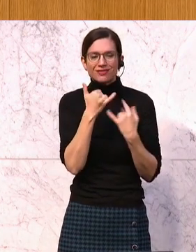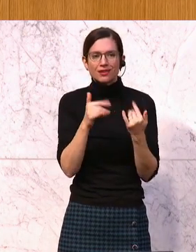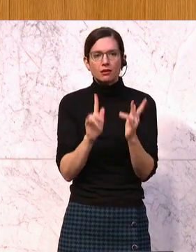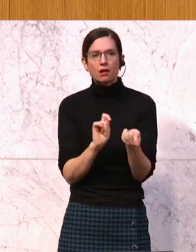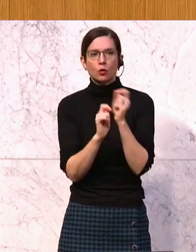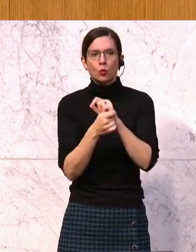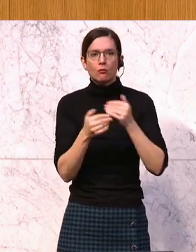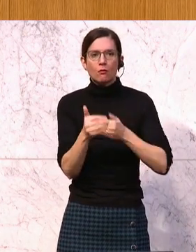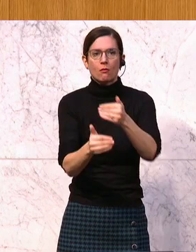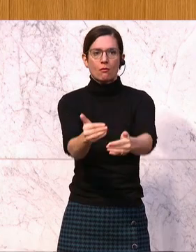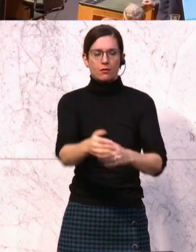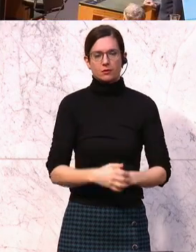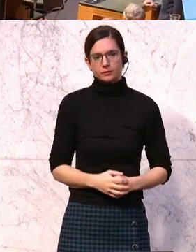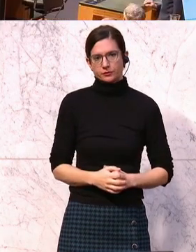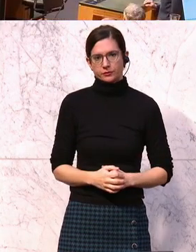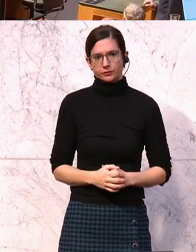zu setzen.